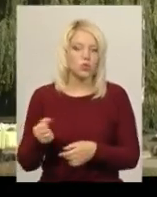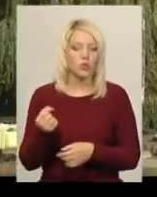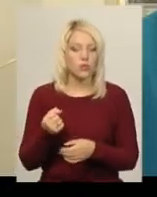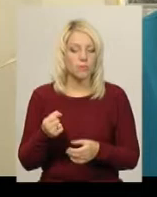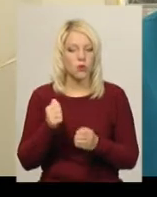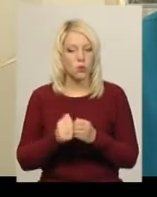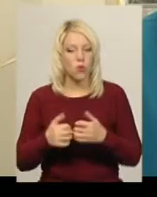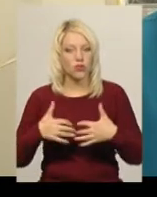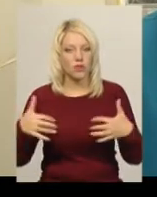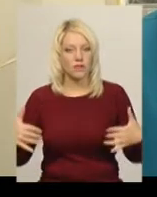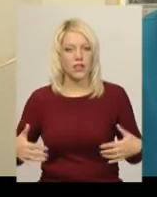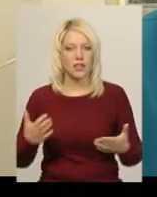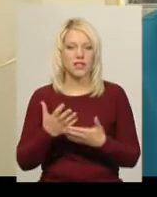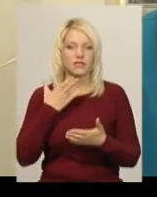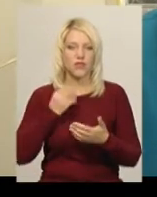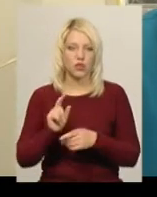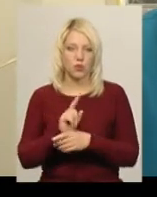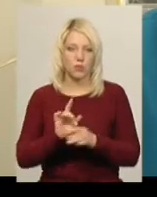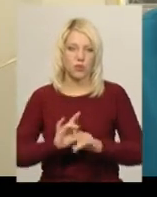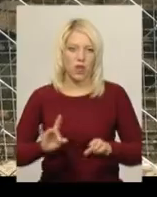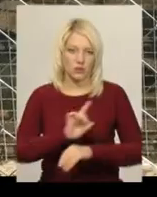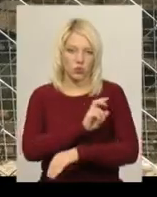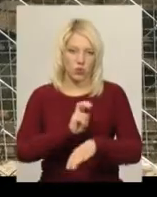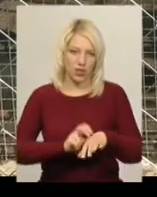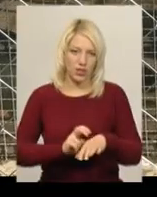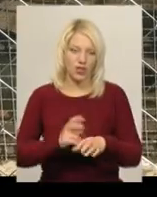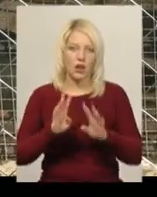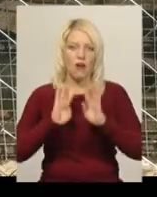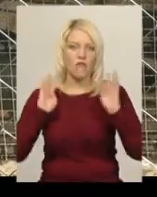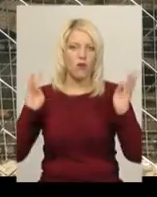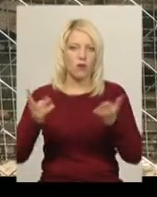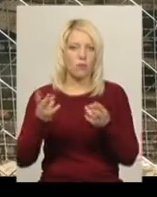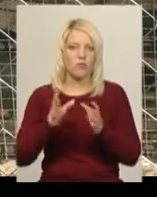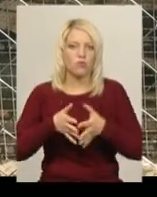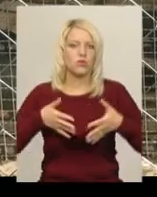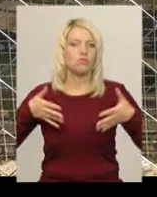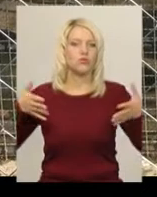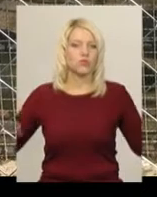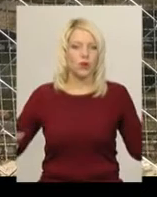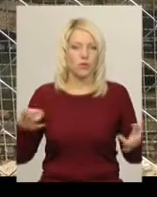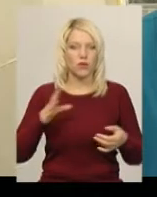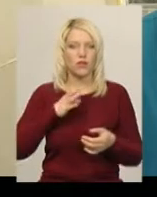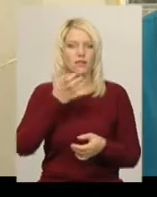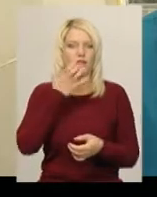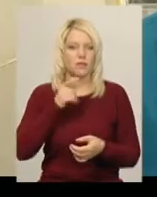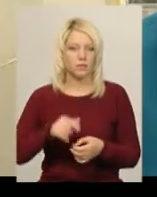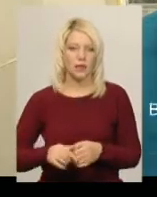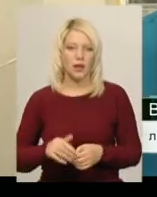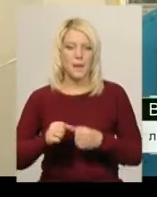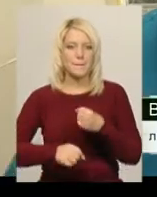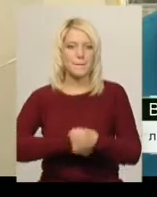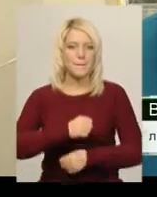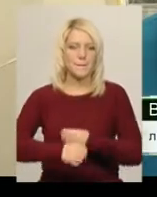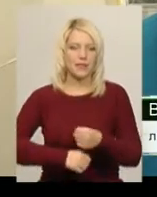свої норми, пояснює лікар ветеринарної медицини Василь Вовк. Вольєр повинен бути просторим, там має підтримуватись певна температура. Ведмеді –